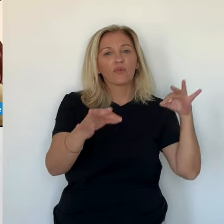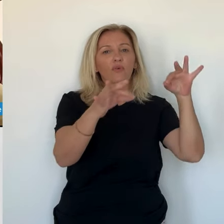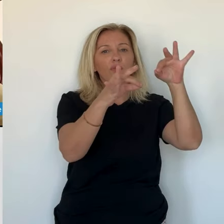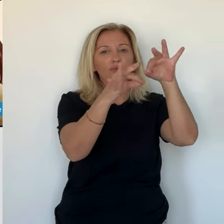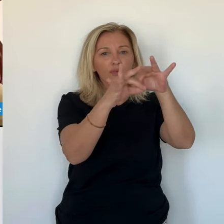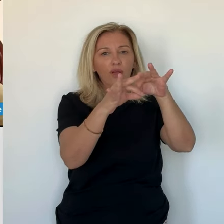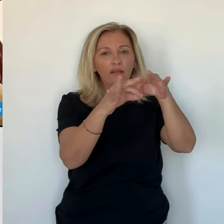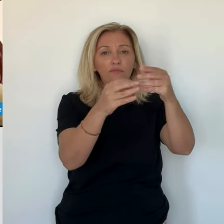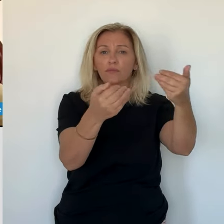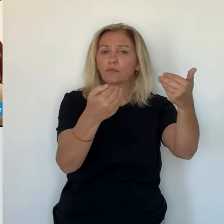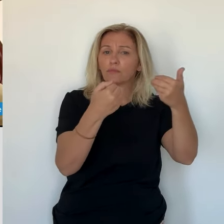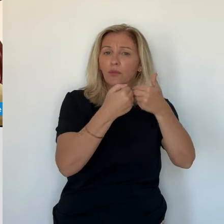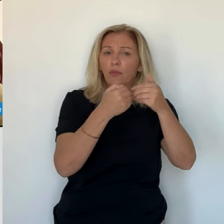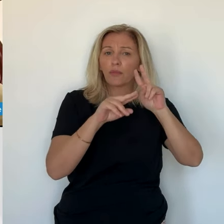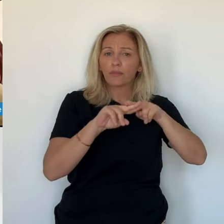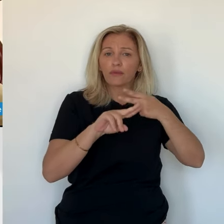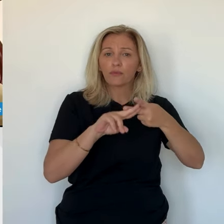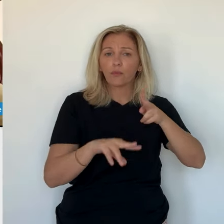Je le rejoins.